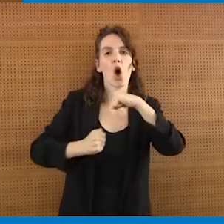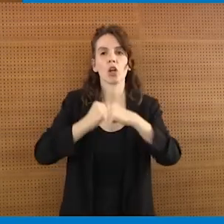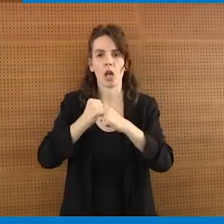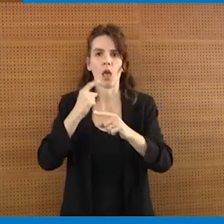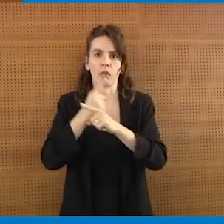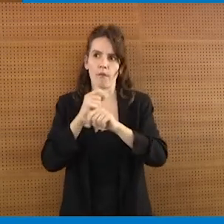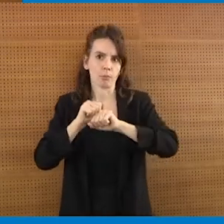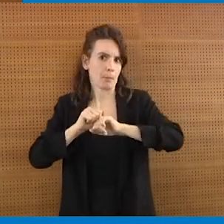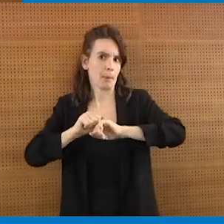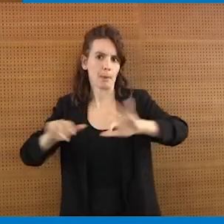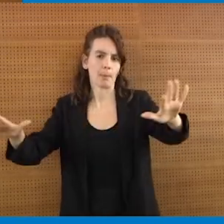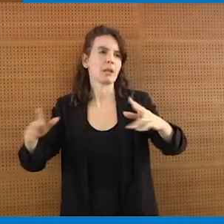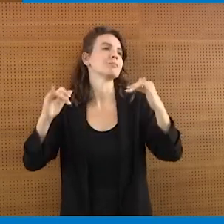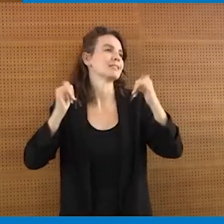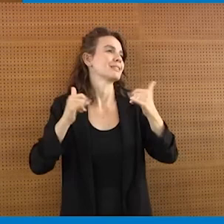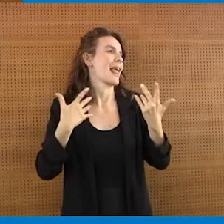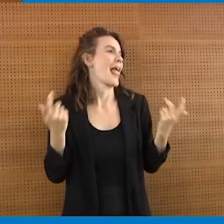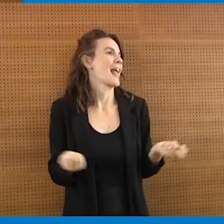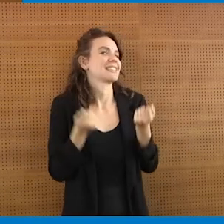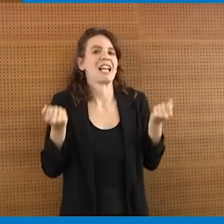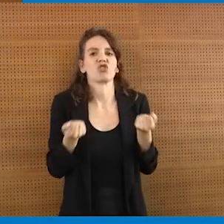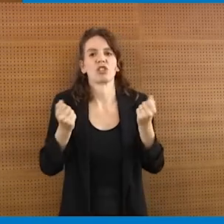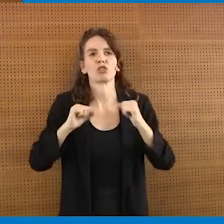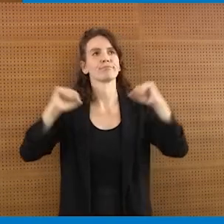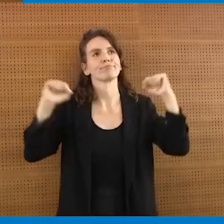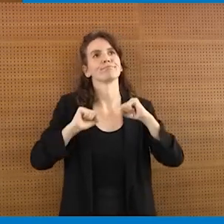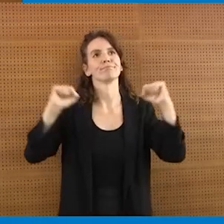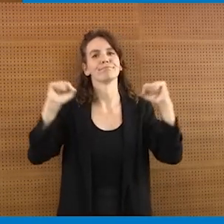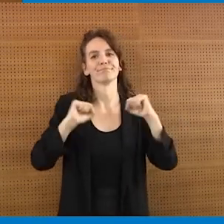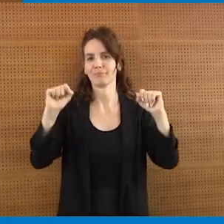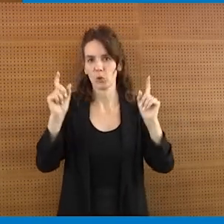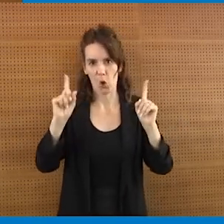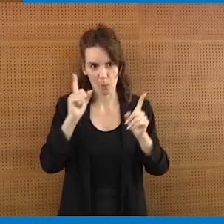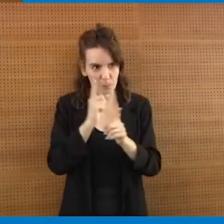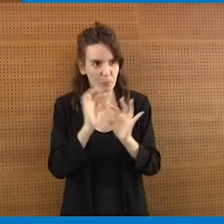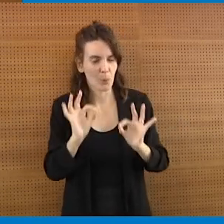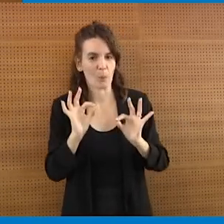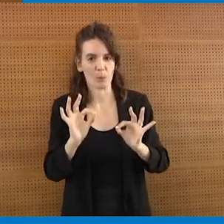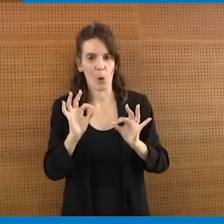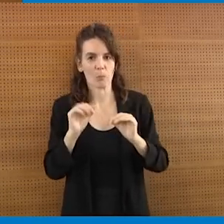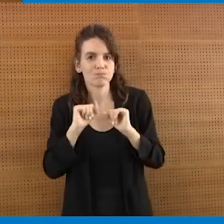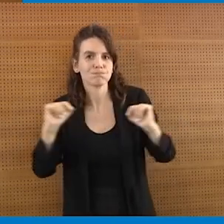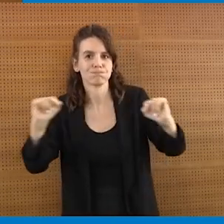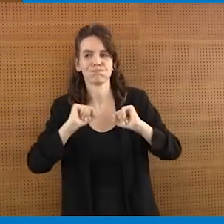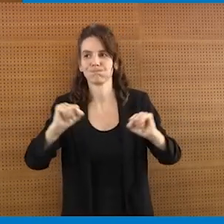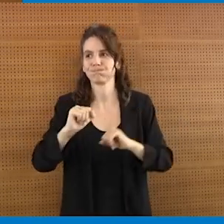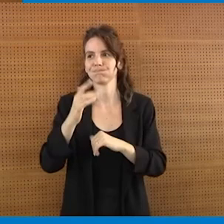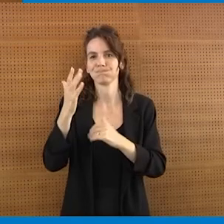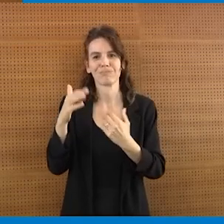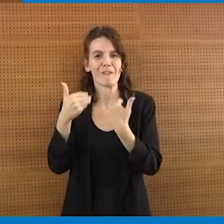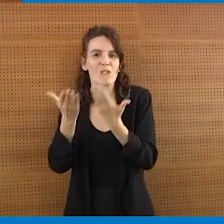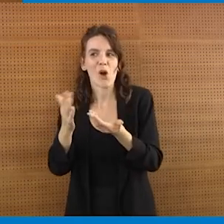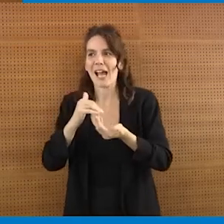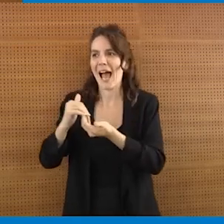motoria che vada oltre il mero esercizio fisico, quello che per tanti anni abbiamo come dire visto fuori dalle nostre